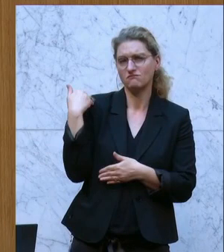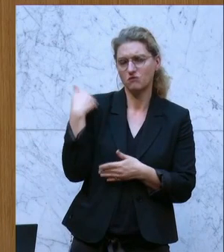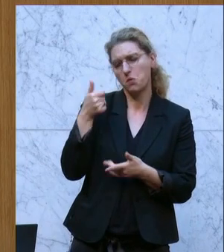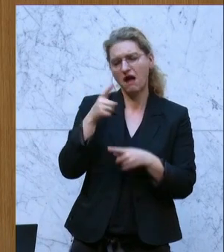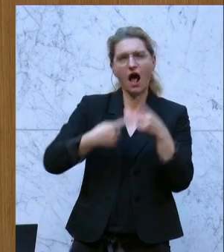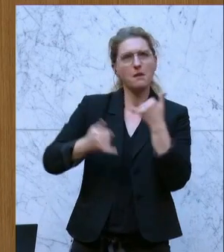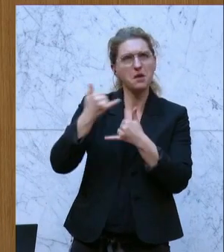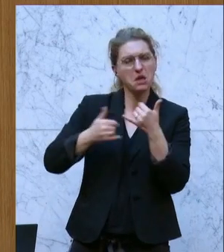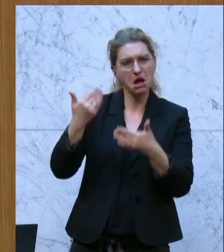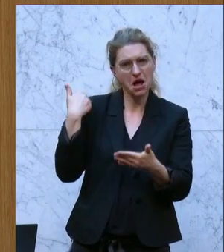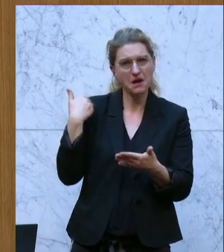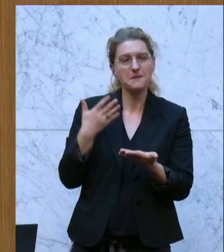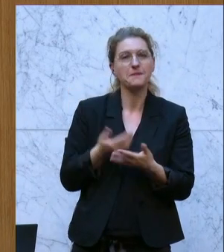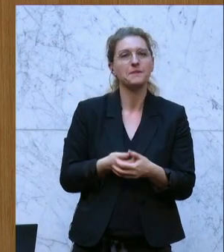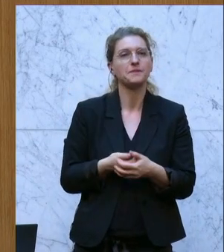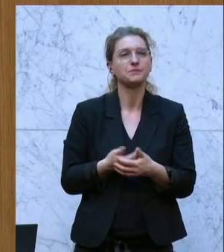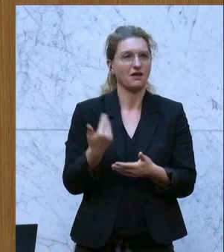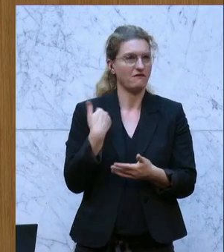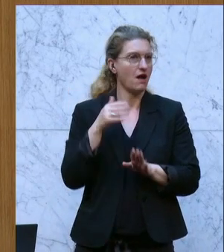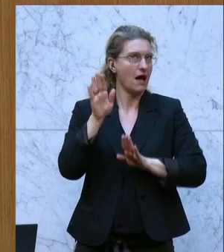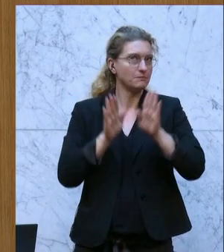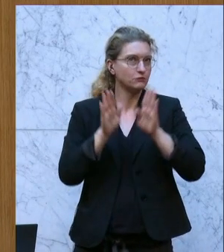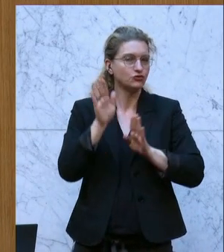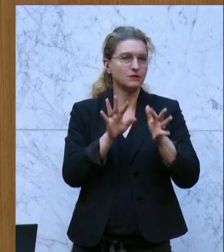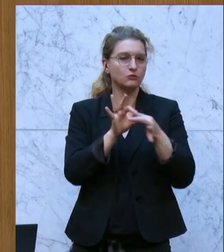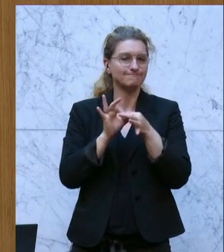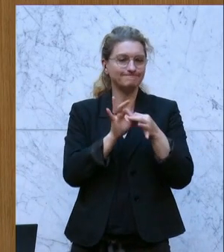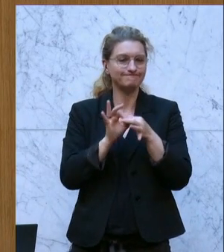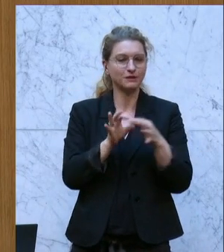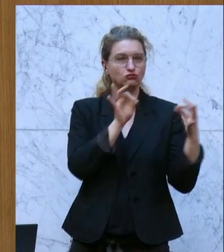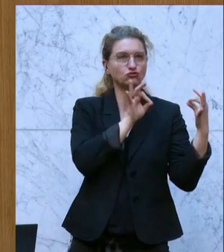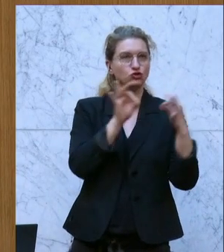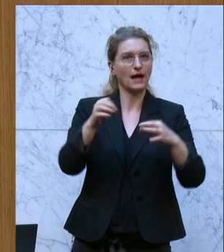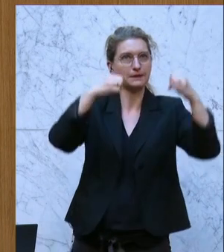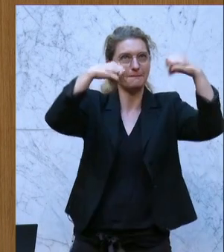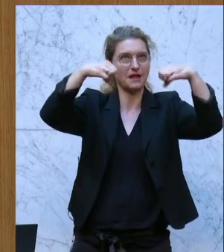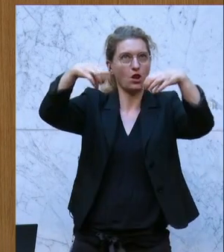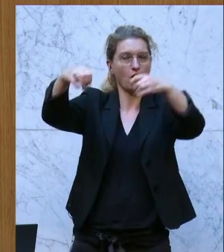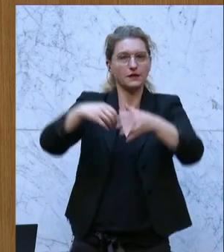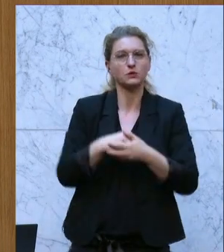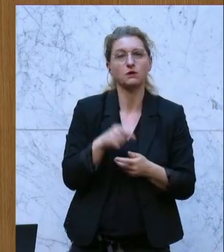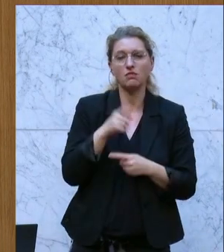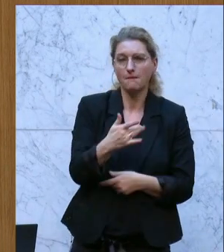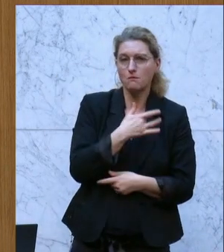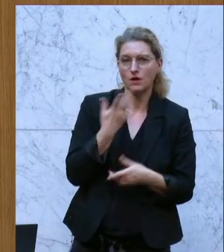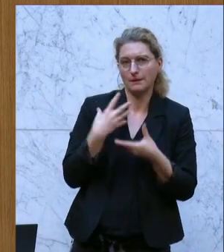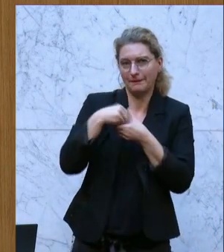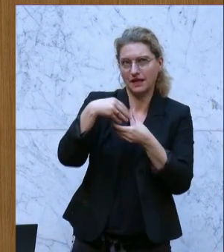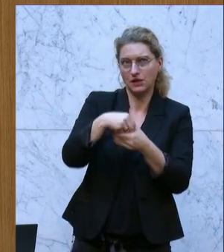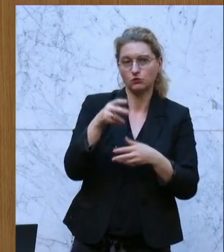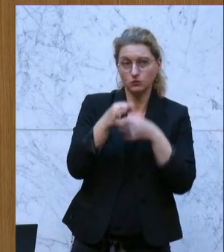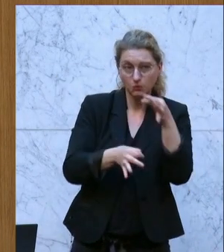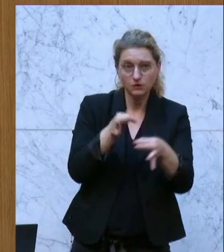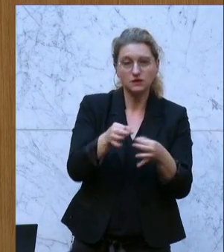eine Abstimmung zum Thema der Straßenbeleuchtung, ein Bürgerbeteiligungsprozess, um die